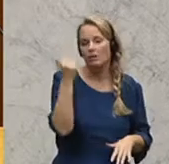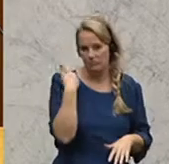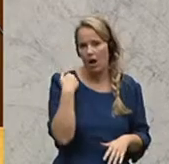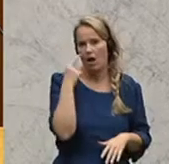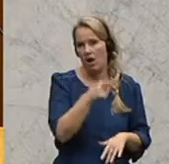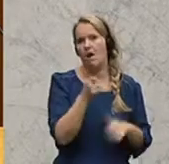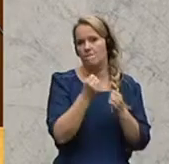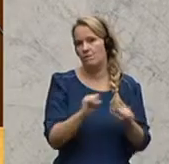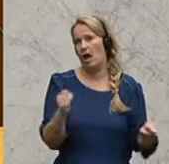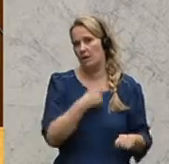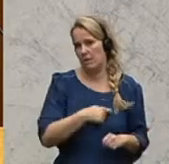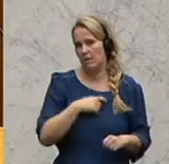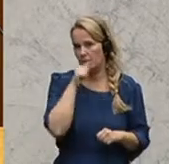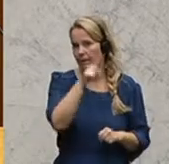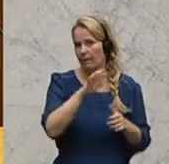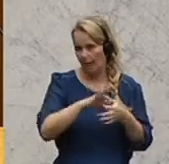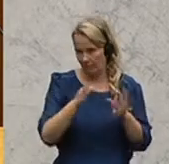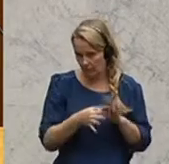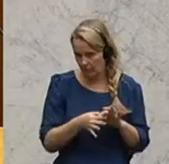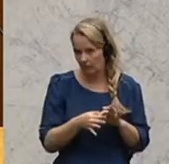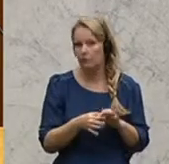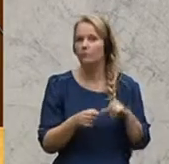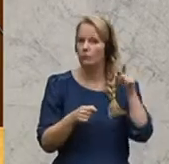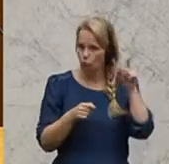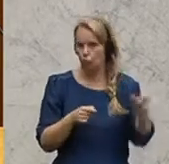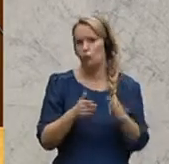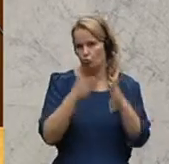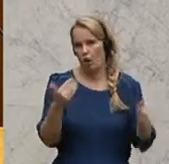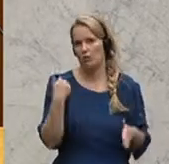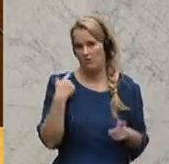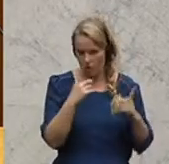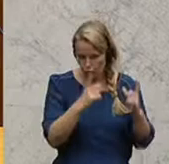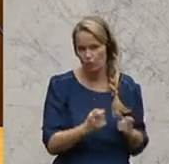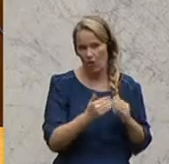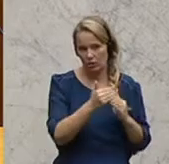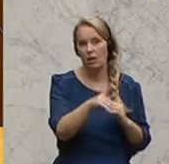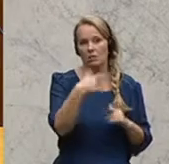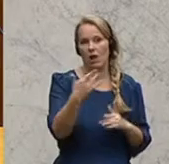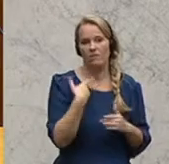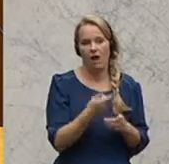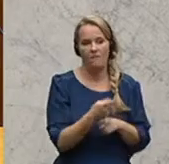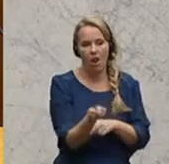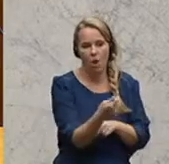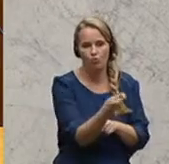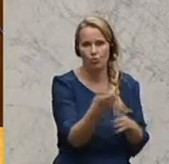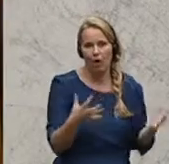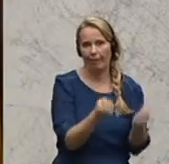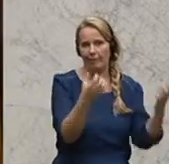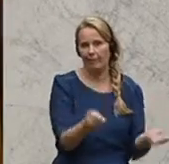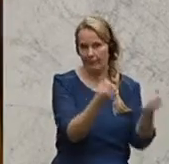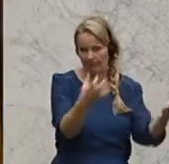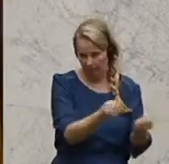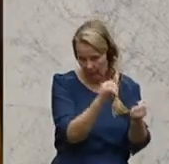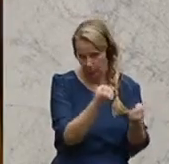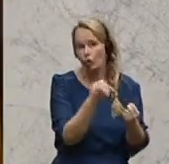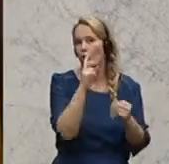die Freiheitlichen in Kärnten. Dort ist der Schaden entstanden. Dann kamen die Löscharbeiten, die Rettungsarbeiten, über